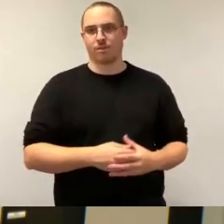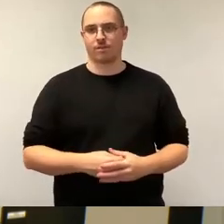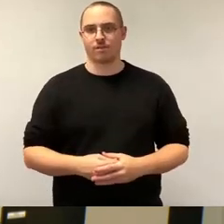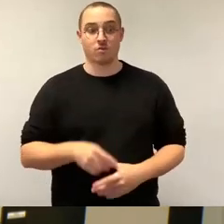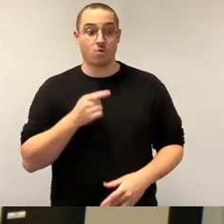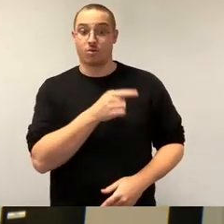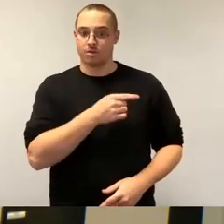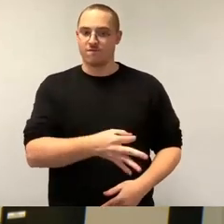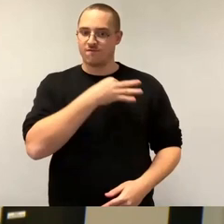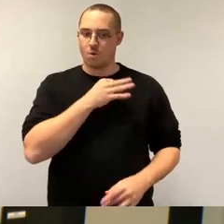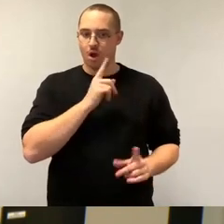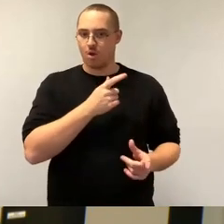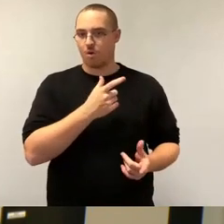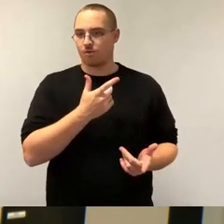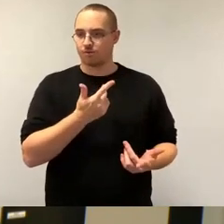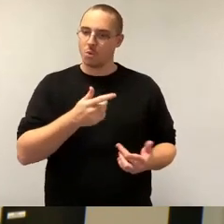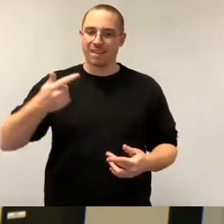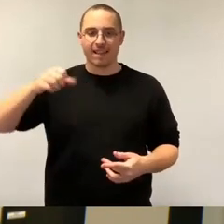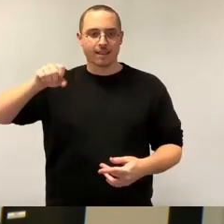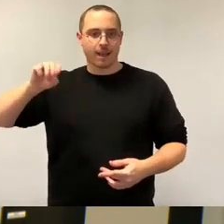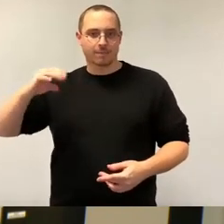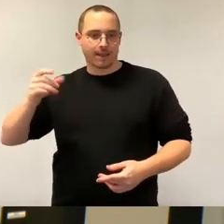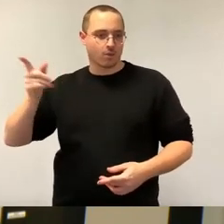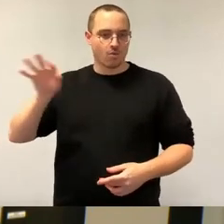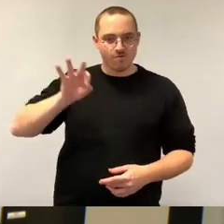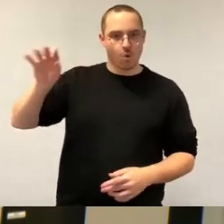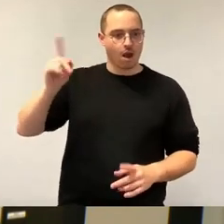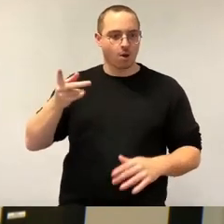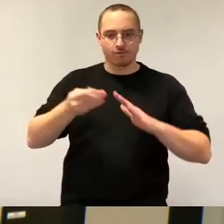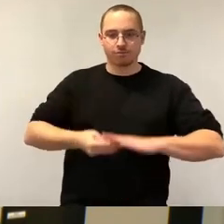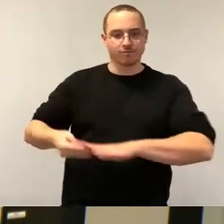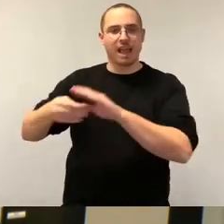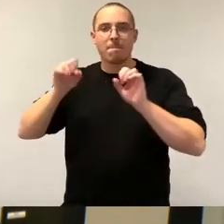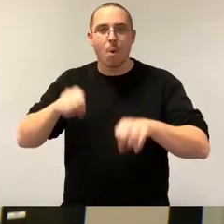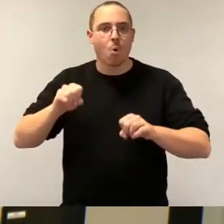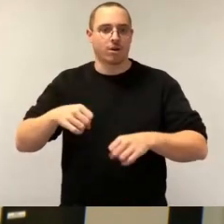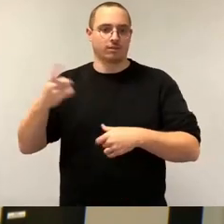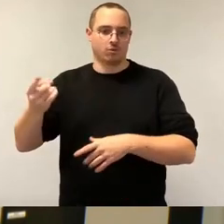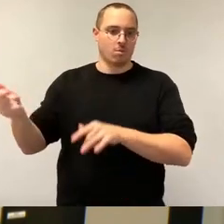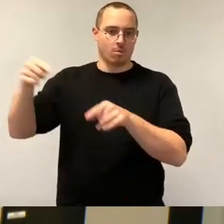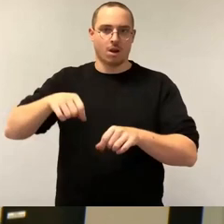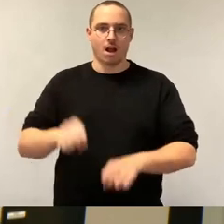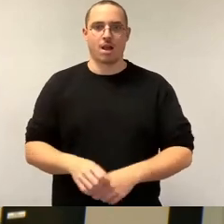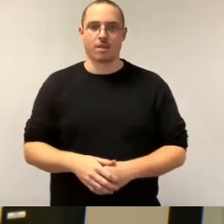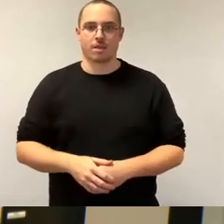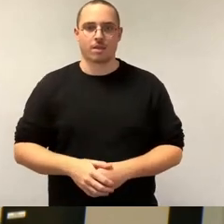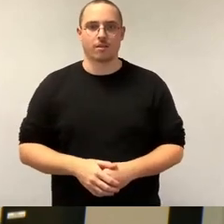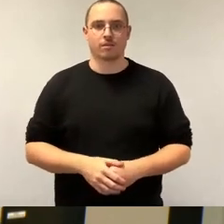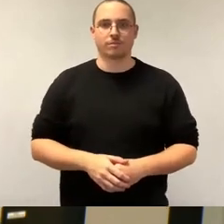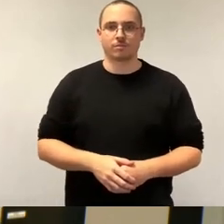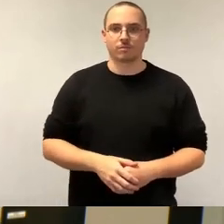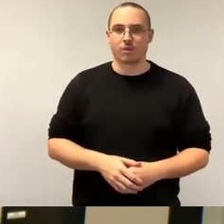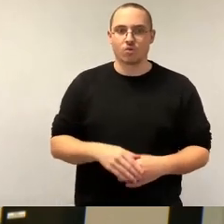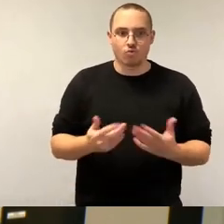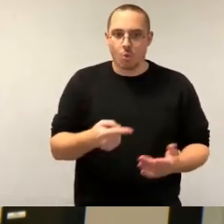die ihre Konzerne danach richten, in welchem Land sie am wenigsten Steuern zahlen. Das kann nämlich der kleine Mittelstand nicht. Das sind die verlässlichen